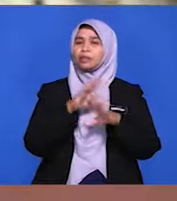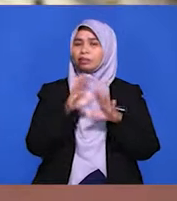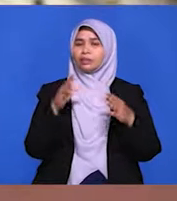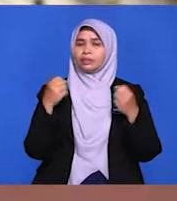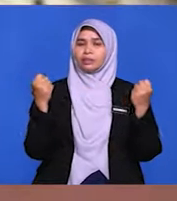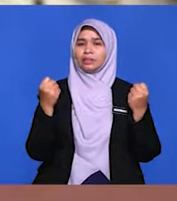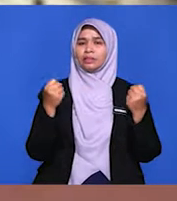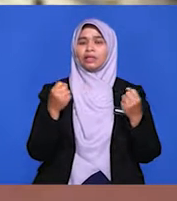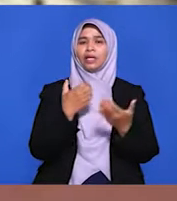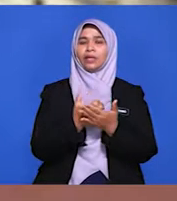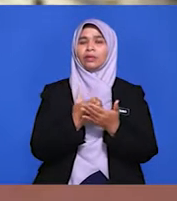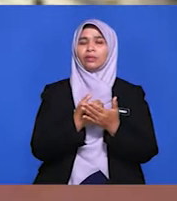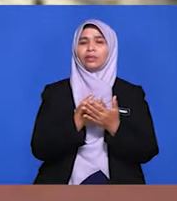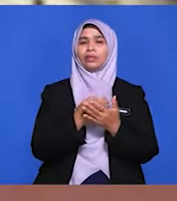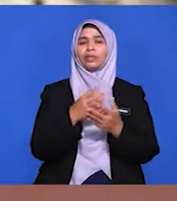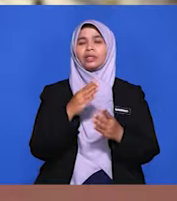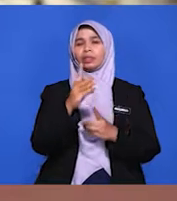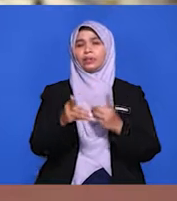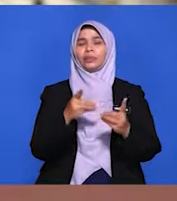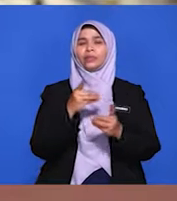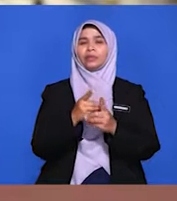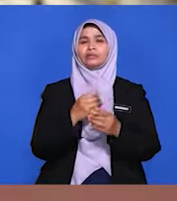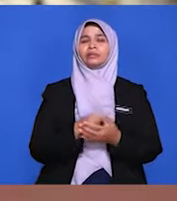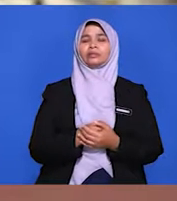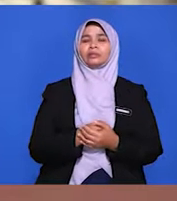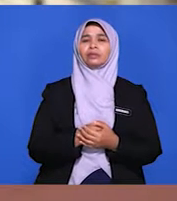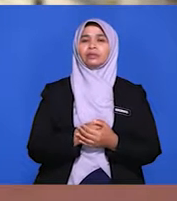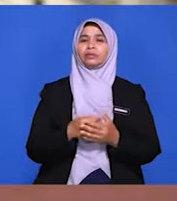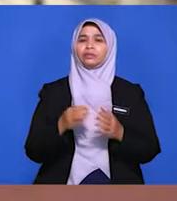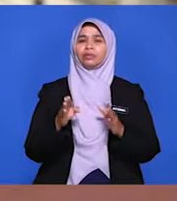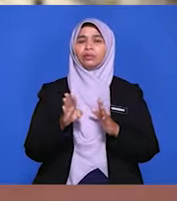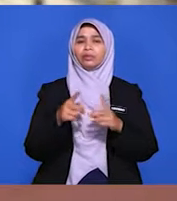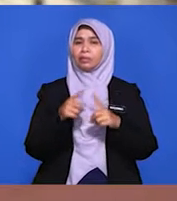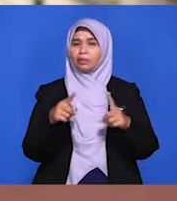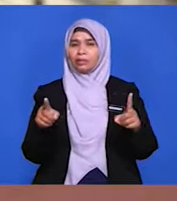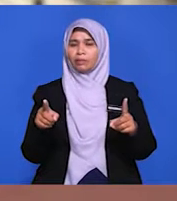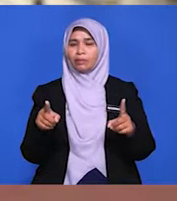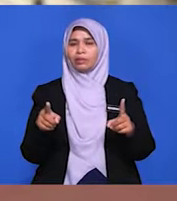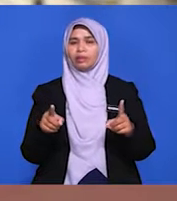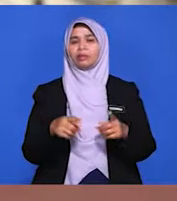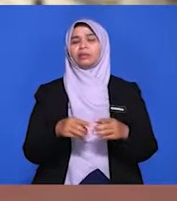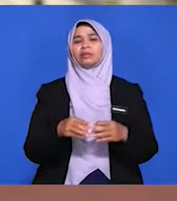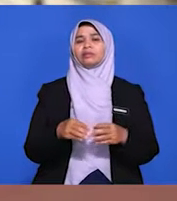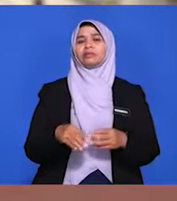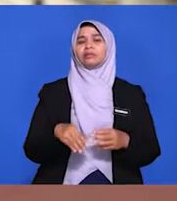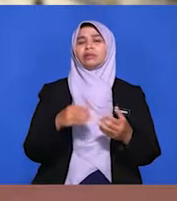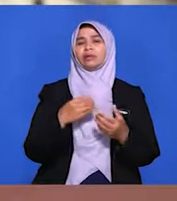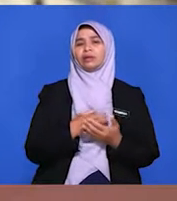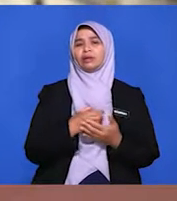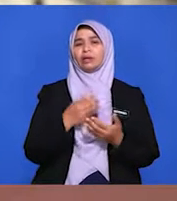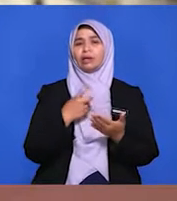Persaingan ini boleh berlaku dalam pelbagai bentuk antaranya persaingan harga, sekatan ekonomi,